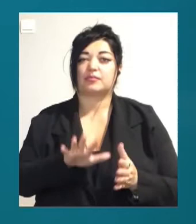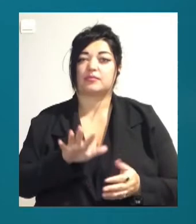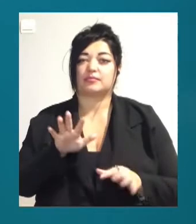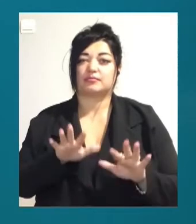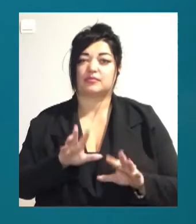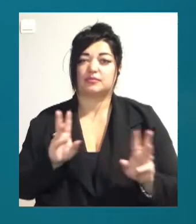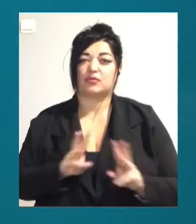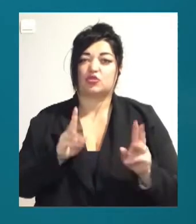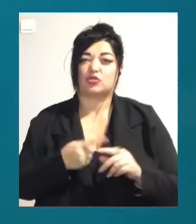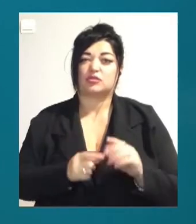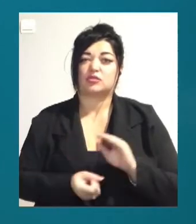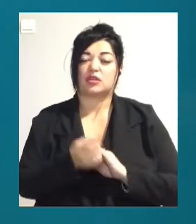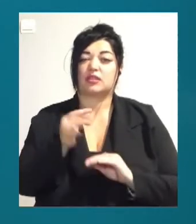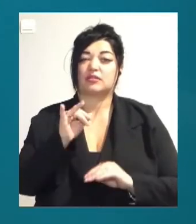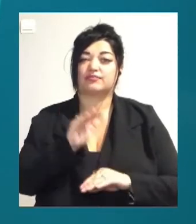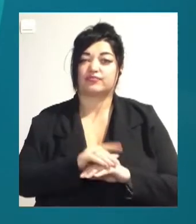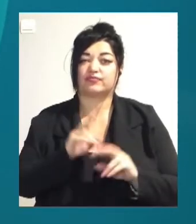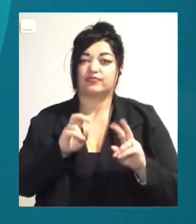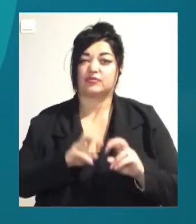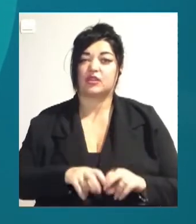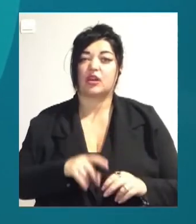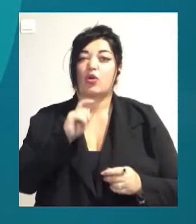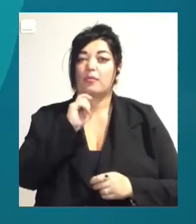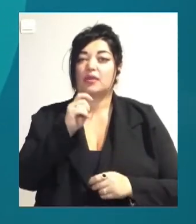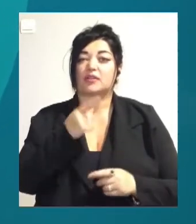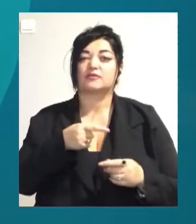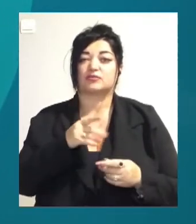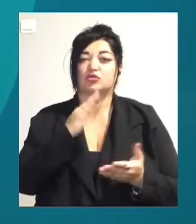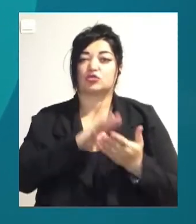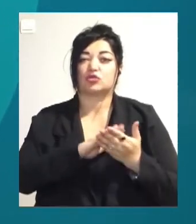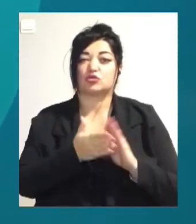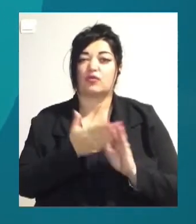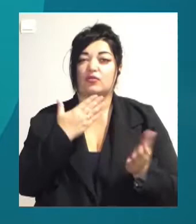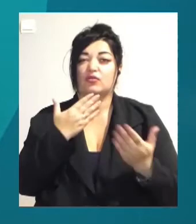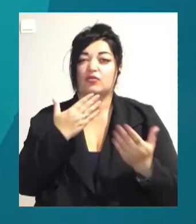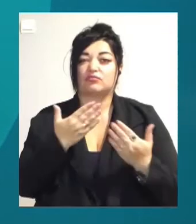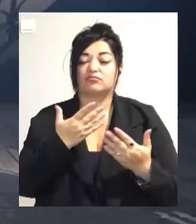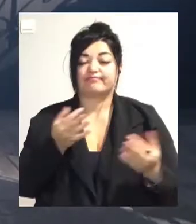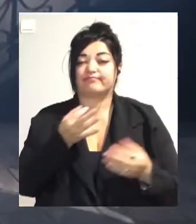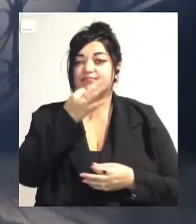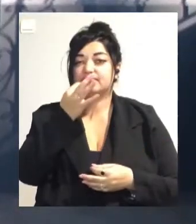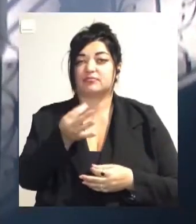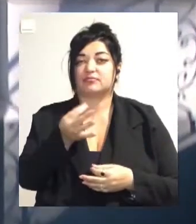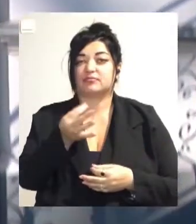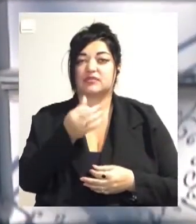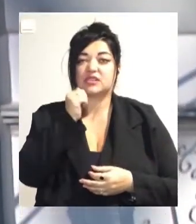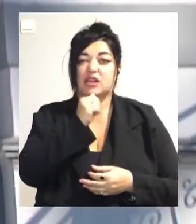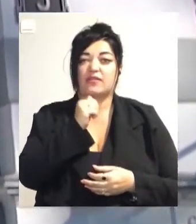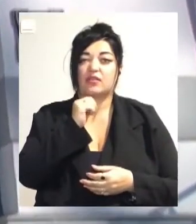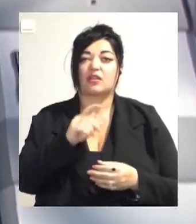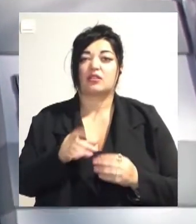збитки. Тому коментарі стосовно відновлення парадної та будинку чиновники нададуть завтра. Нагадаємо, у лютому у будинку за цією адресою